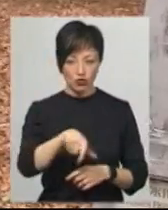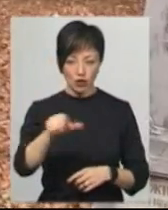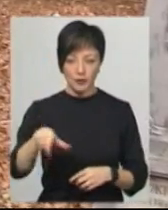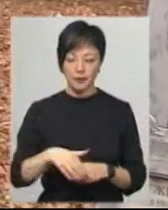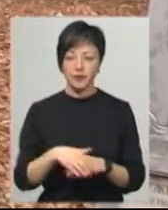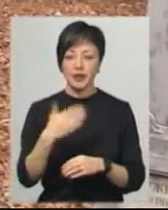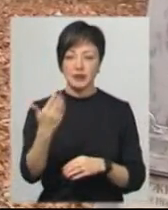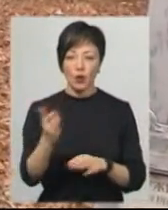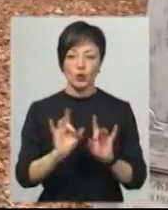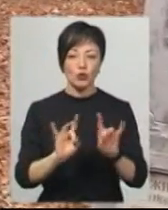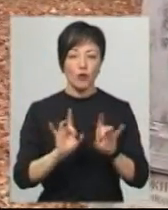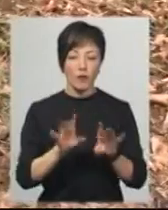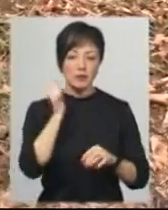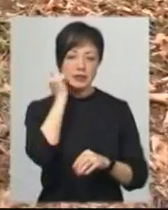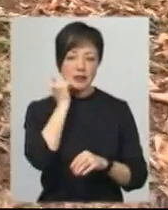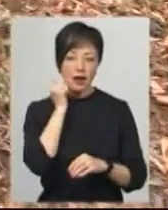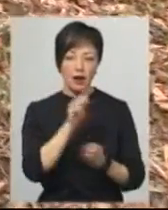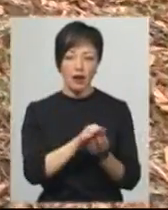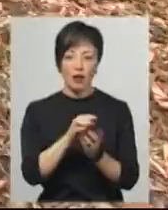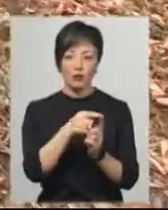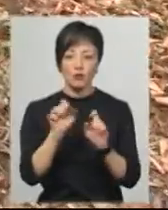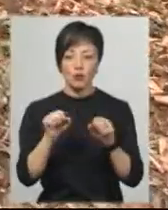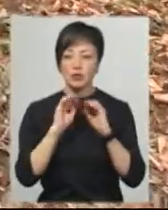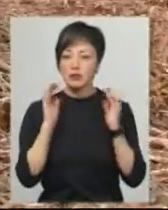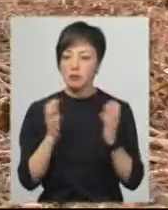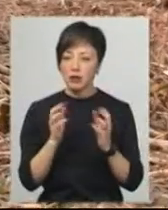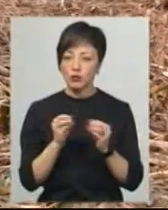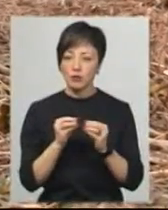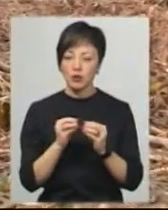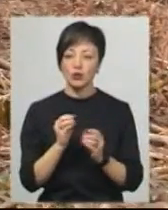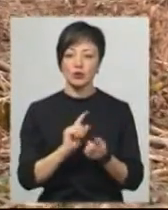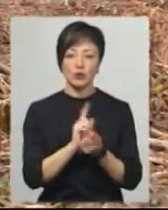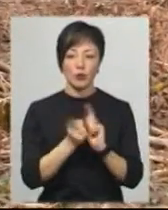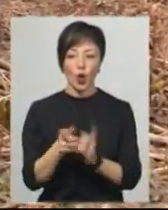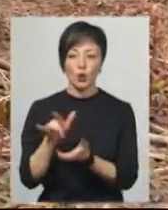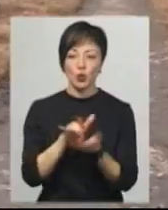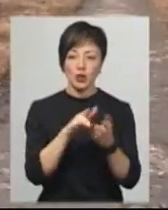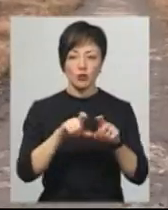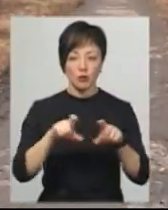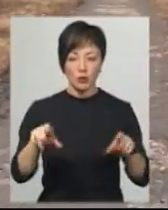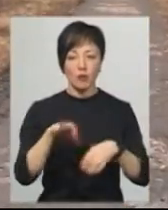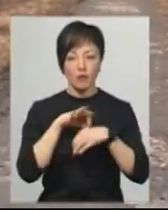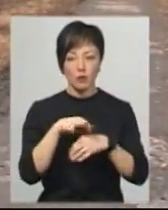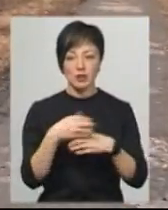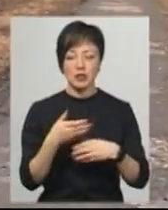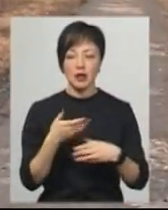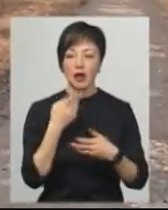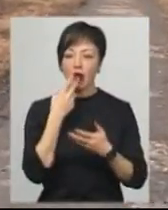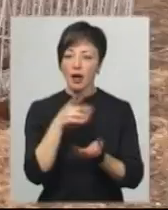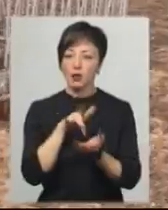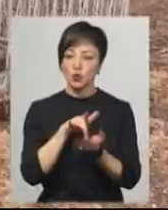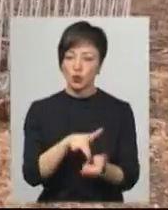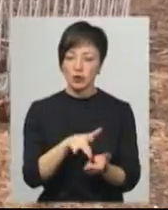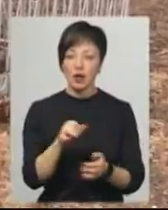За словами Сергія Причишина, старе кладовище можна зберегти, зробивши його туристичним об'єктом та проводячи там екскурсії. А